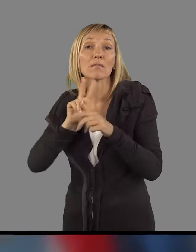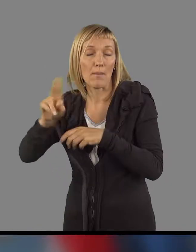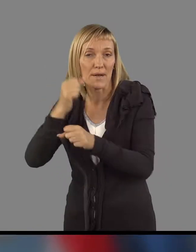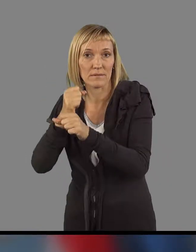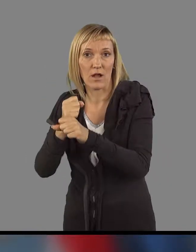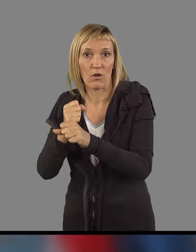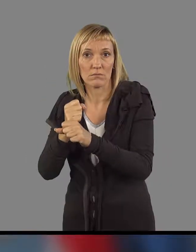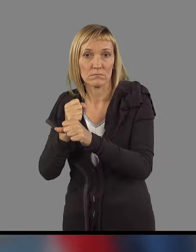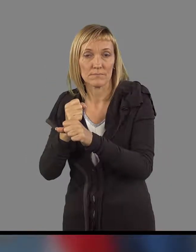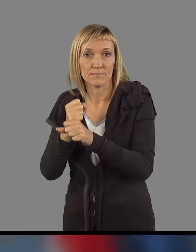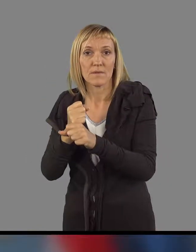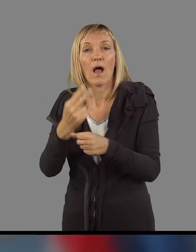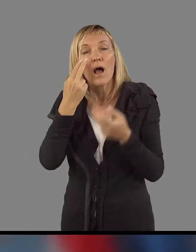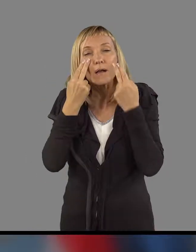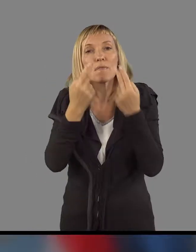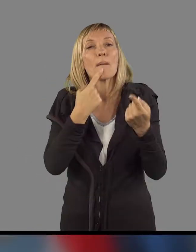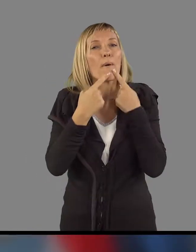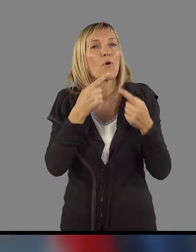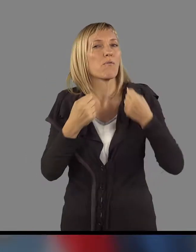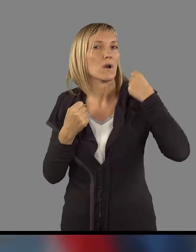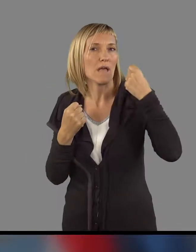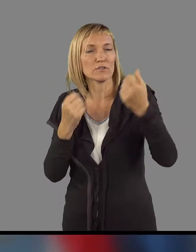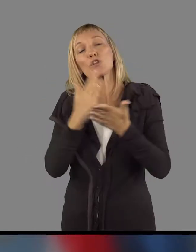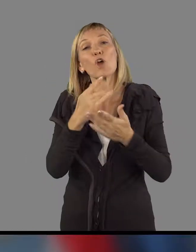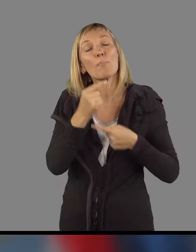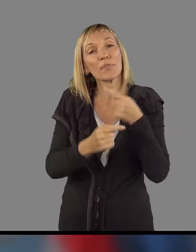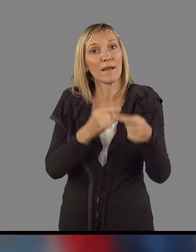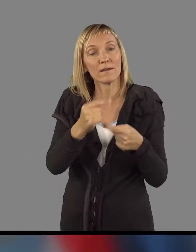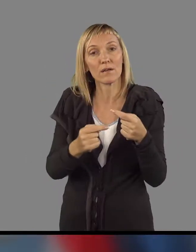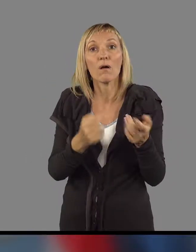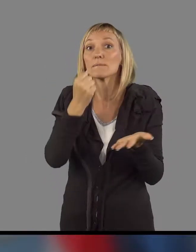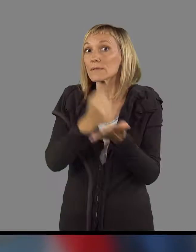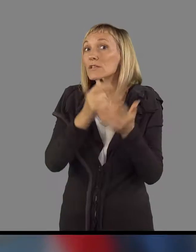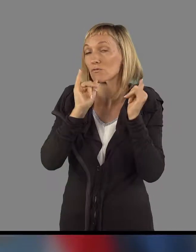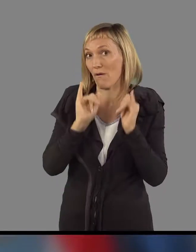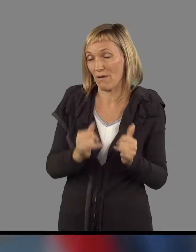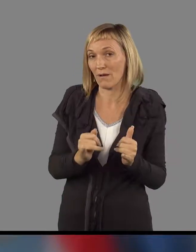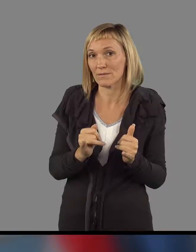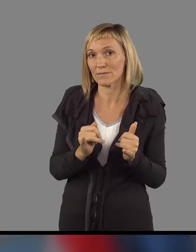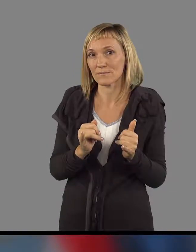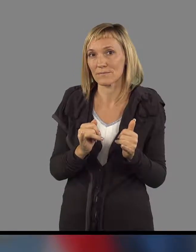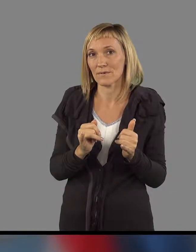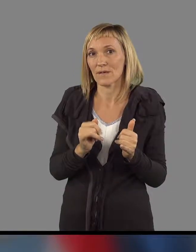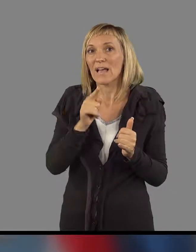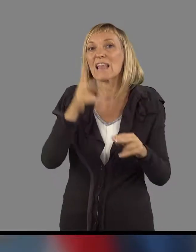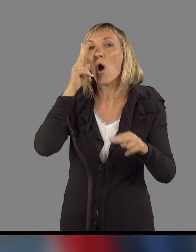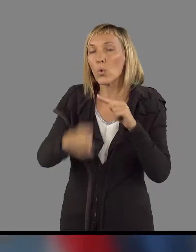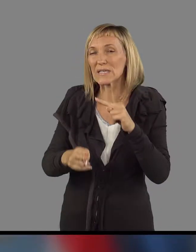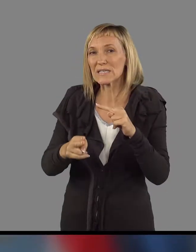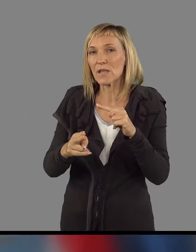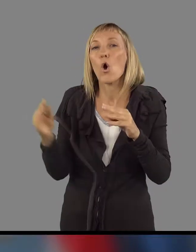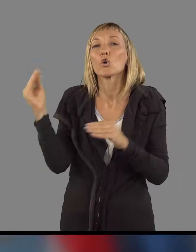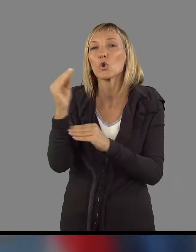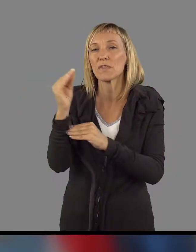se tiče pogovorov z levico, ti tečejo. Dejstvo je, da ta ukinitev